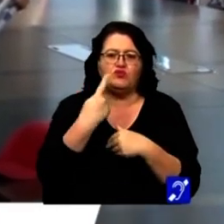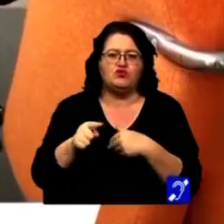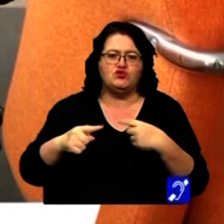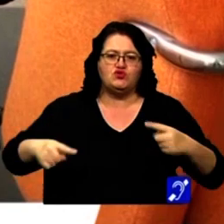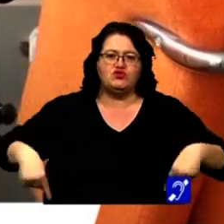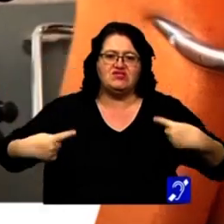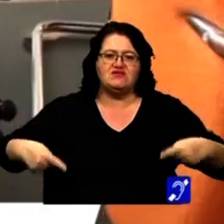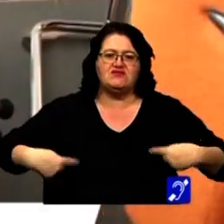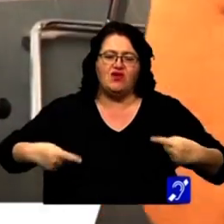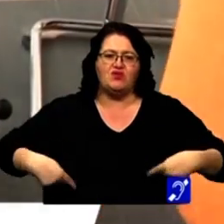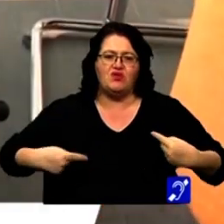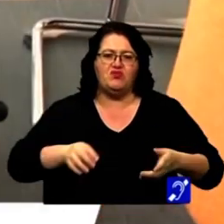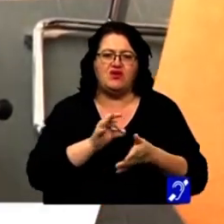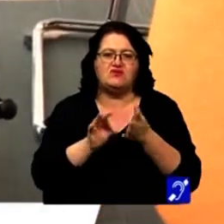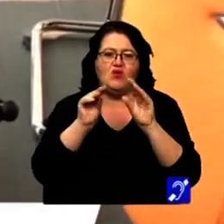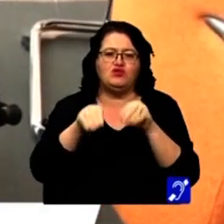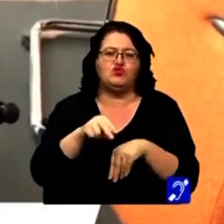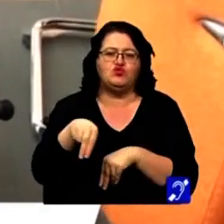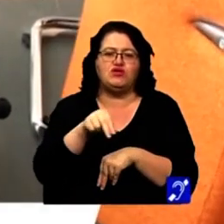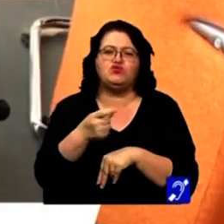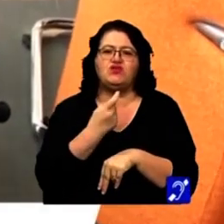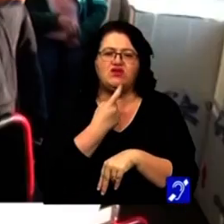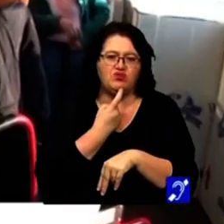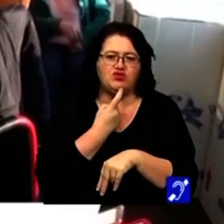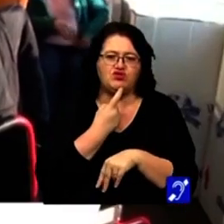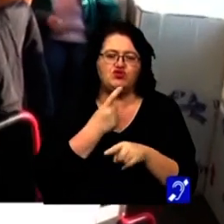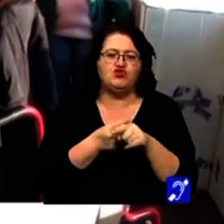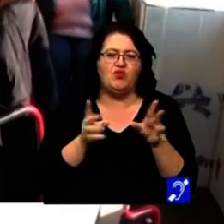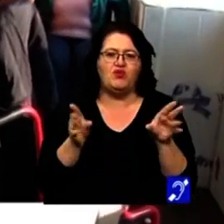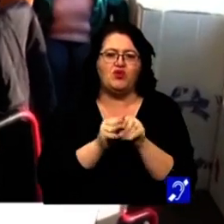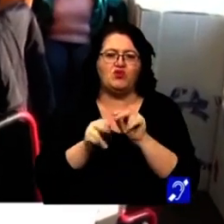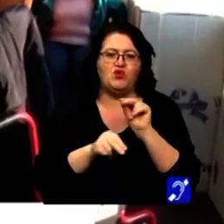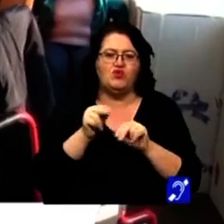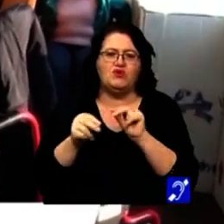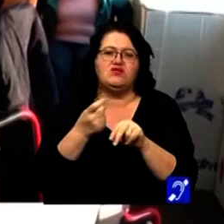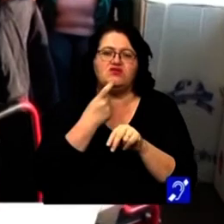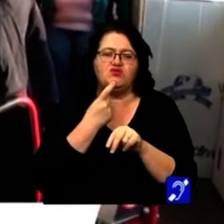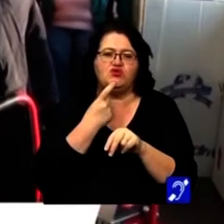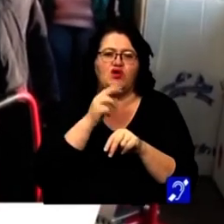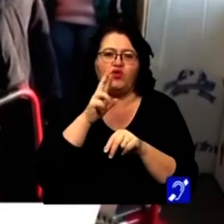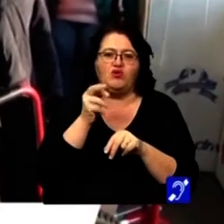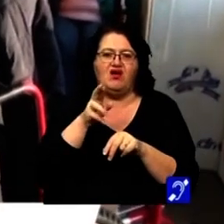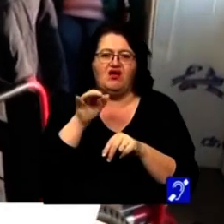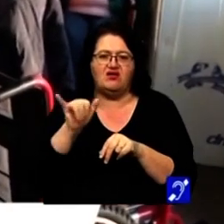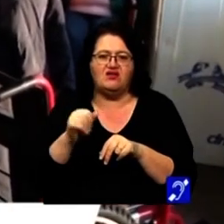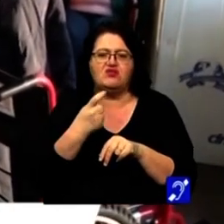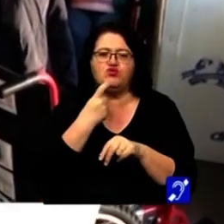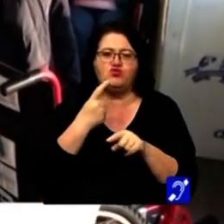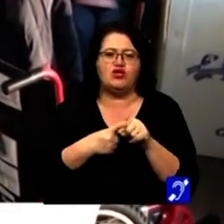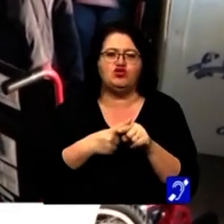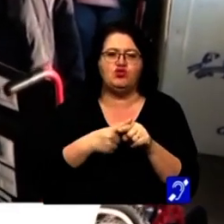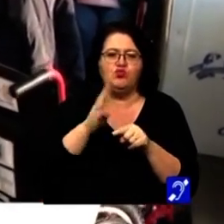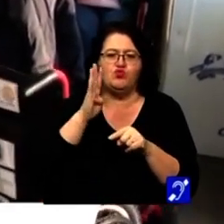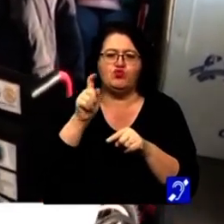de scaune cu rotile au ajuns în județul Timiș și împreună cu cluburile din Timișoara, cluburile Rotary din Timișoara și din